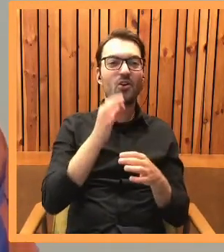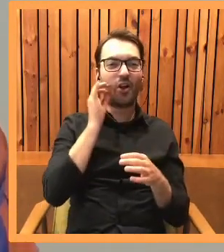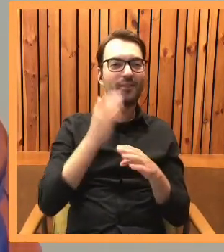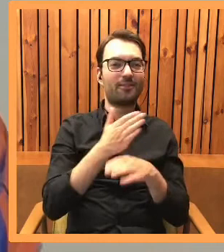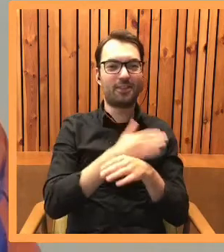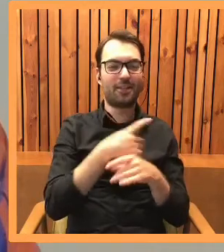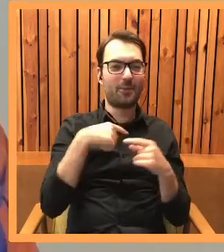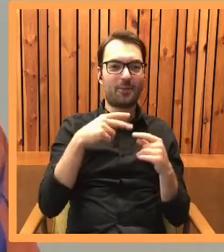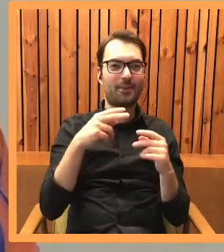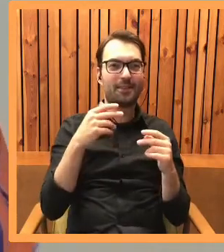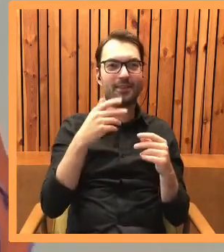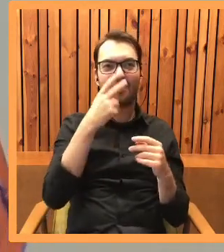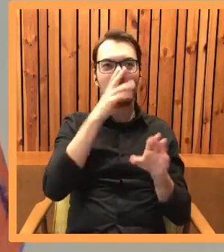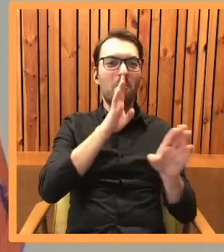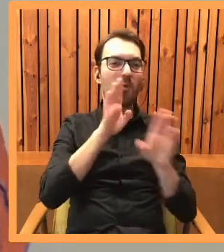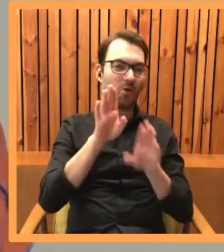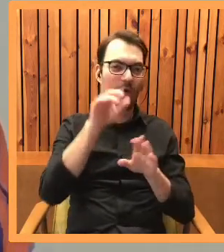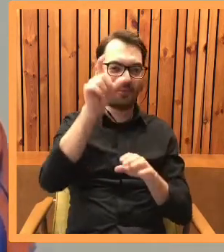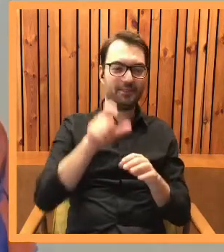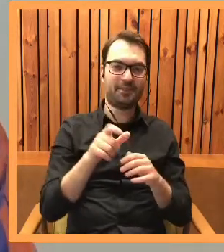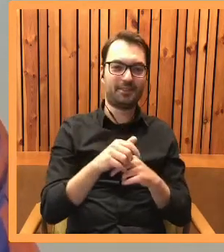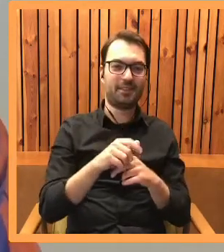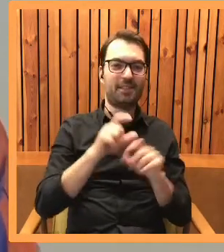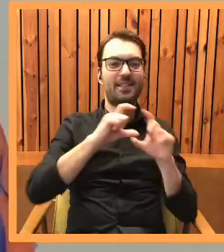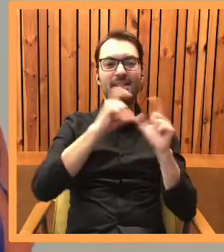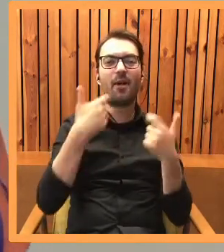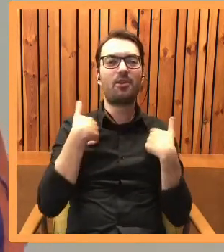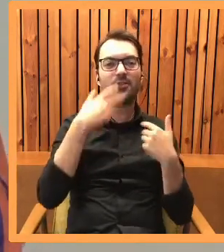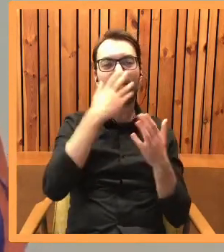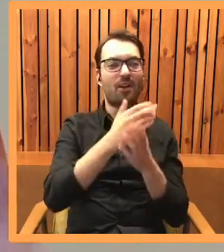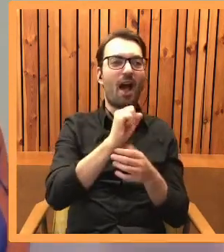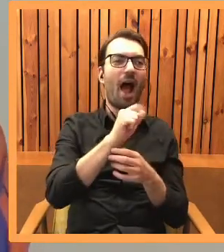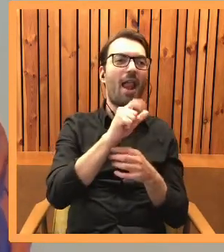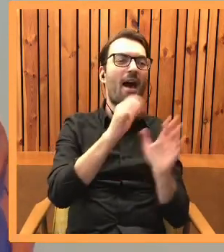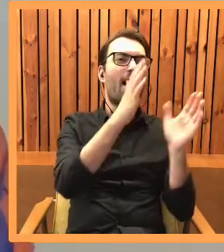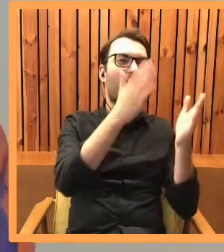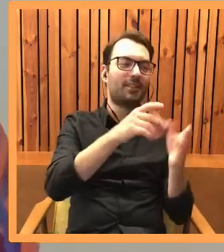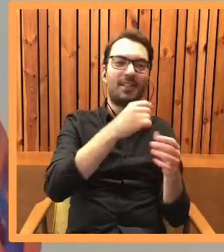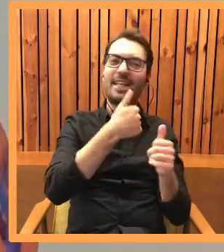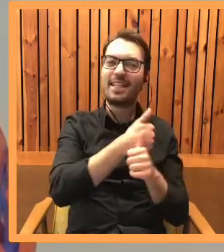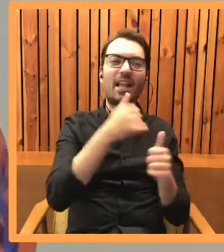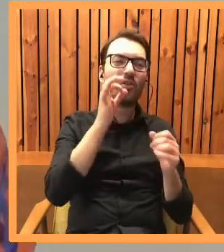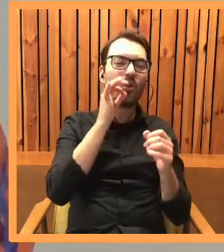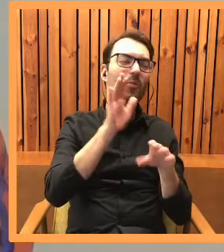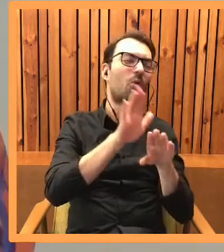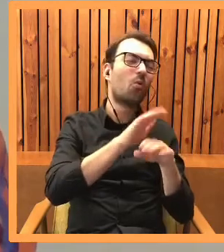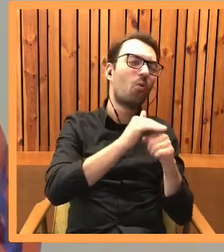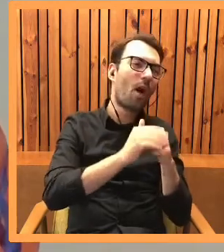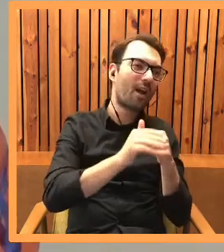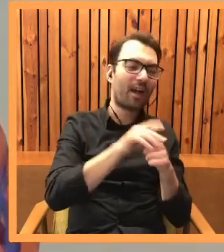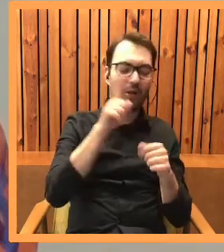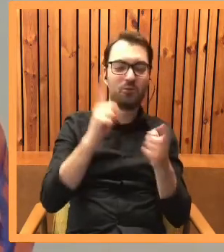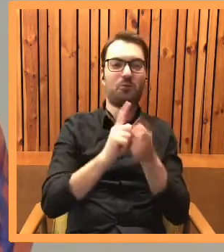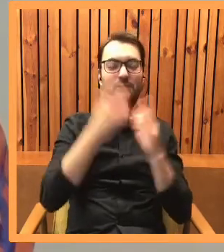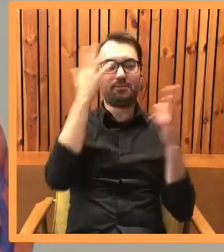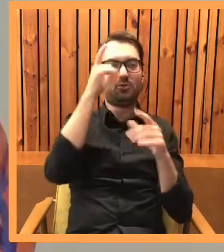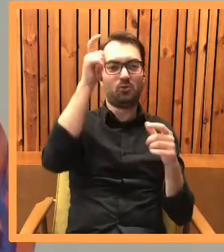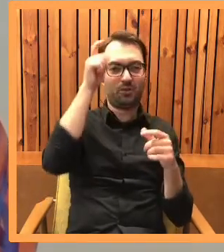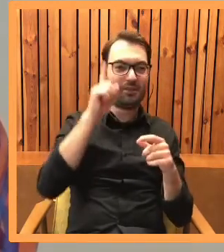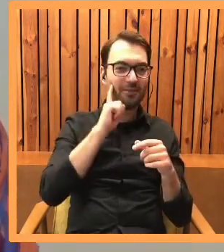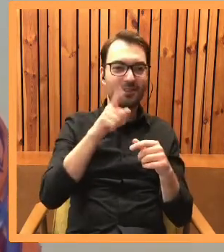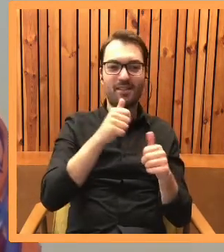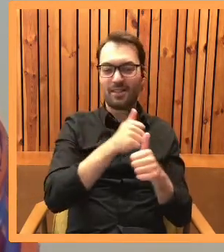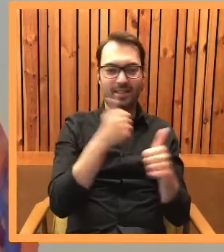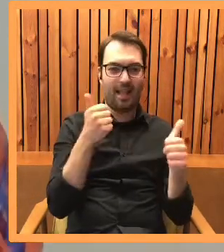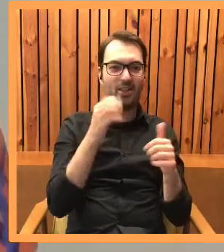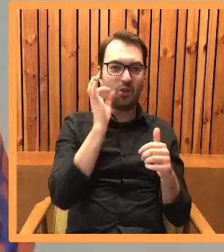z kimś do niego podobnym, tak? Całe życie widział tylko ale, która jest jakby ucieleśnieniem dobra. A tutaj spotkał człowieka, z którego naprawdę byłby